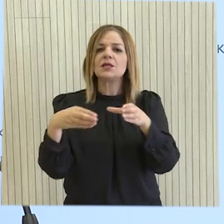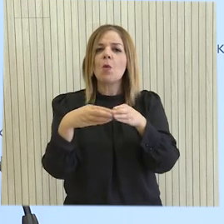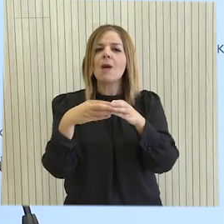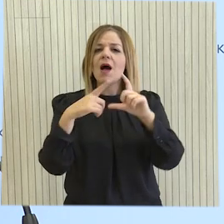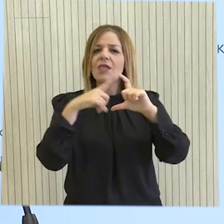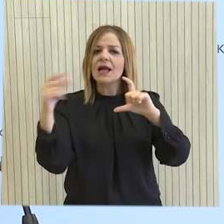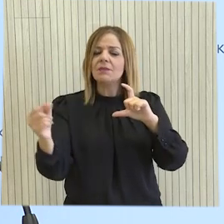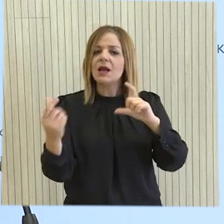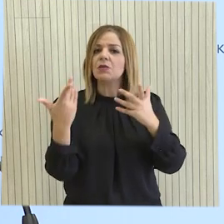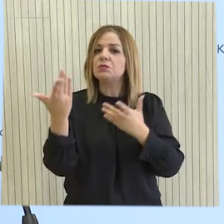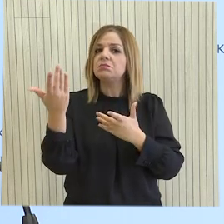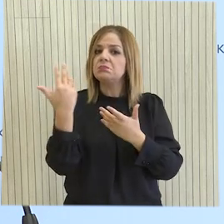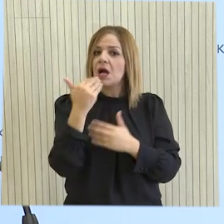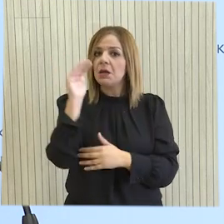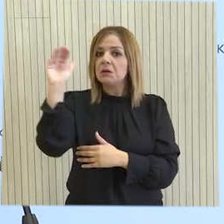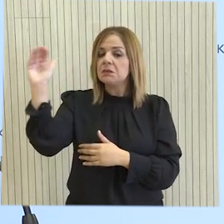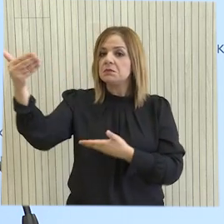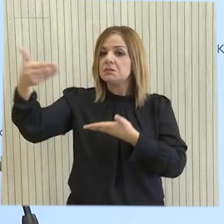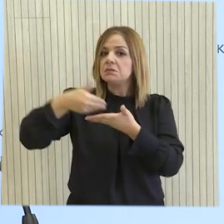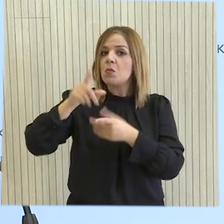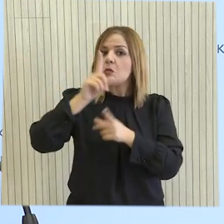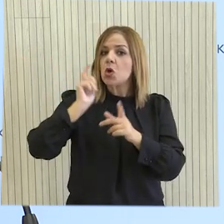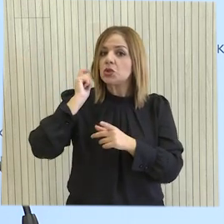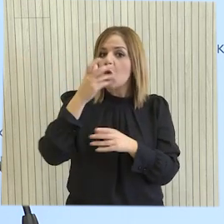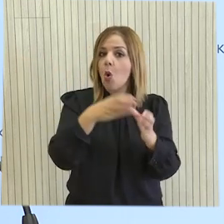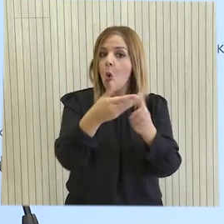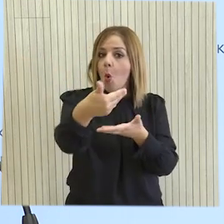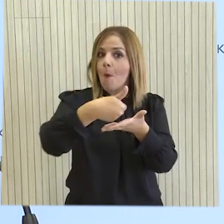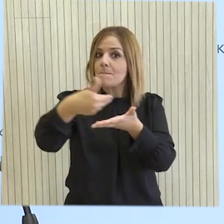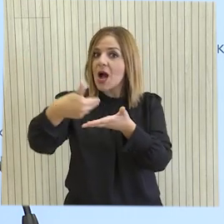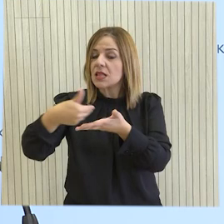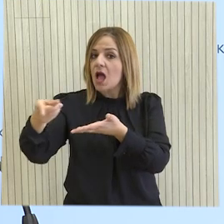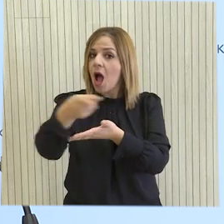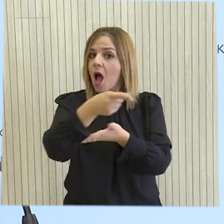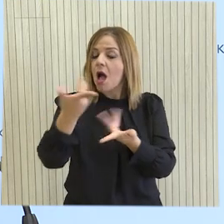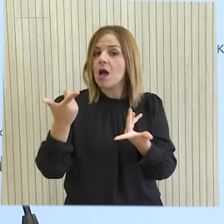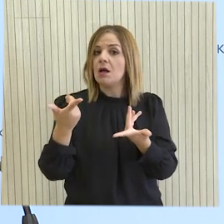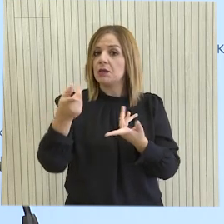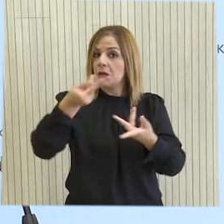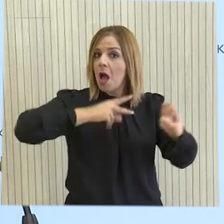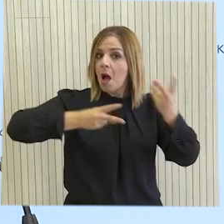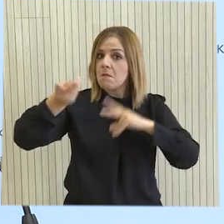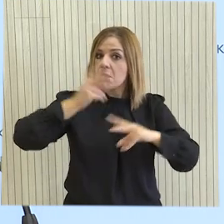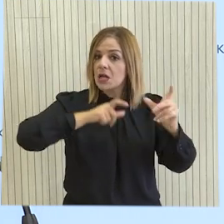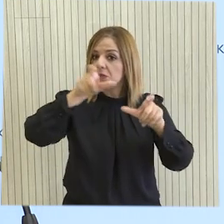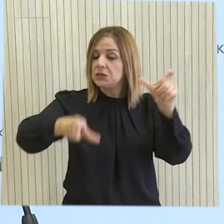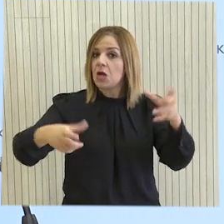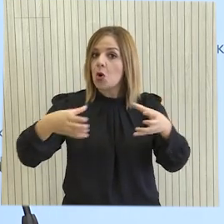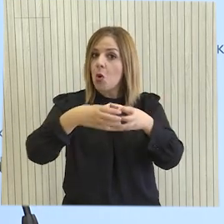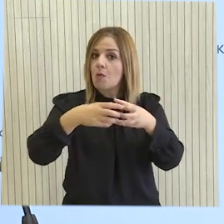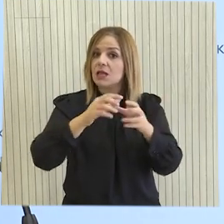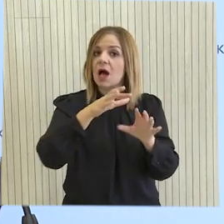Έχουν ζητηθεί απόψεις από εισηγήσεις ονομάτων από πλευράς κομμάτων. Σε ποιον βάθμον εκεί υπάρχισαν τα αποκρίση από αυτά τα ονομάδα.